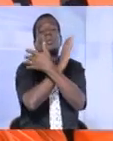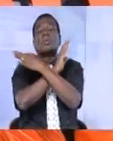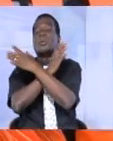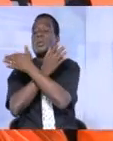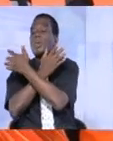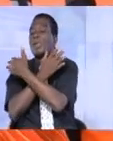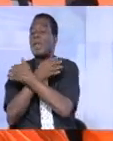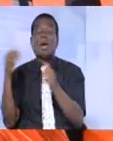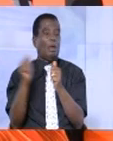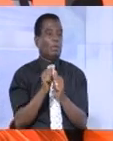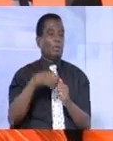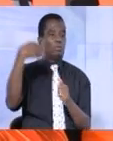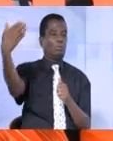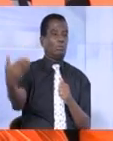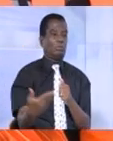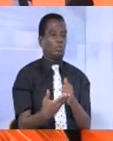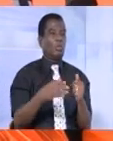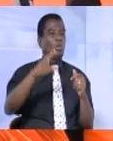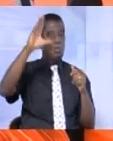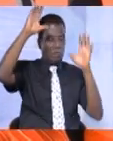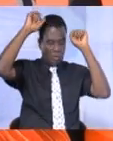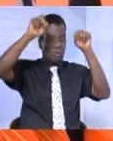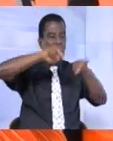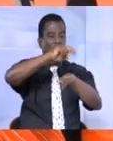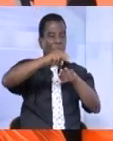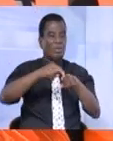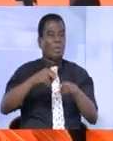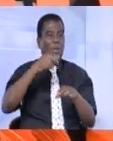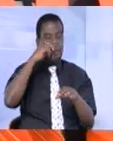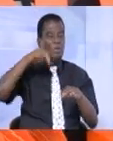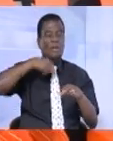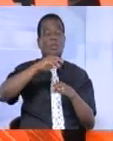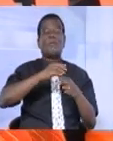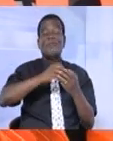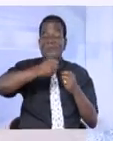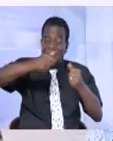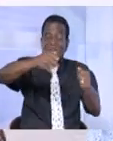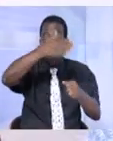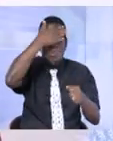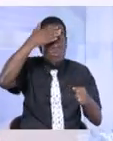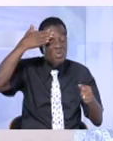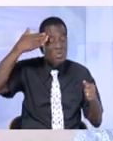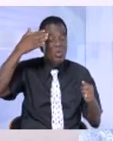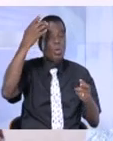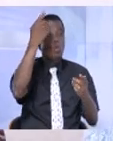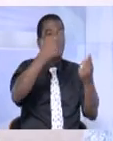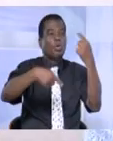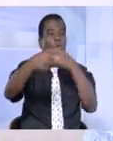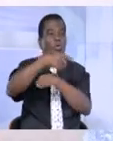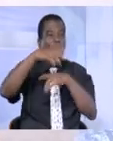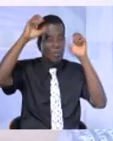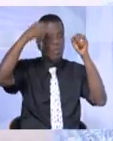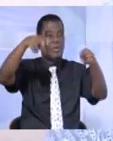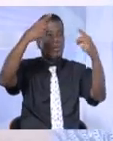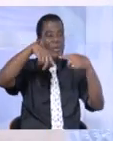Avec l'arrivée du président de République pour le premier conseil des ministres, cela va nous faire oublier rapidement ce qui s passé. Aujourd'hui, le président vient à Bassam.